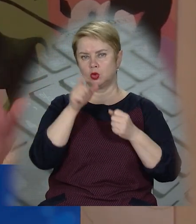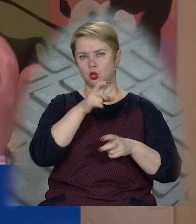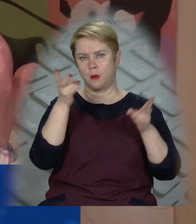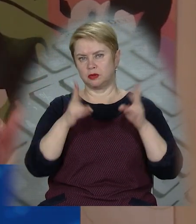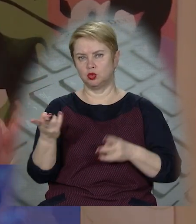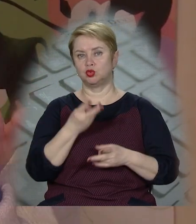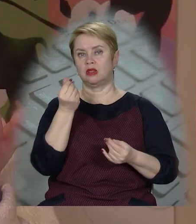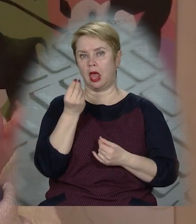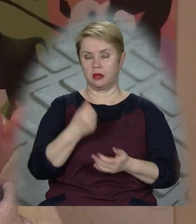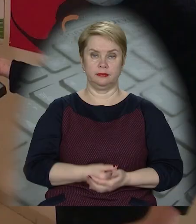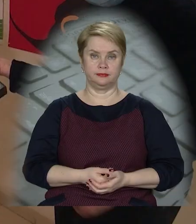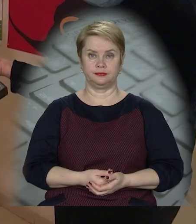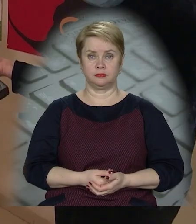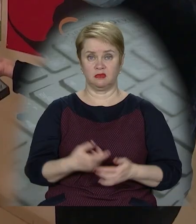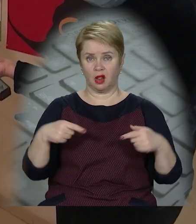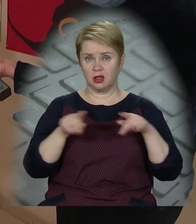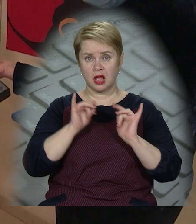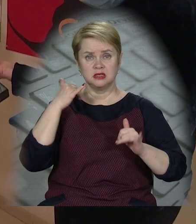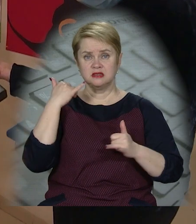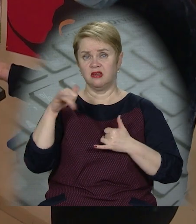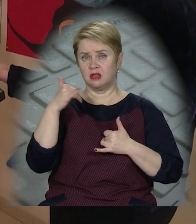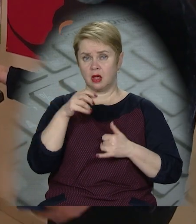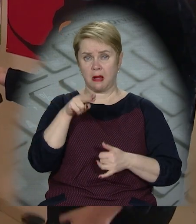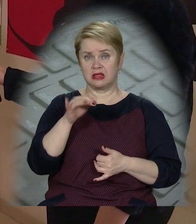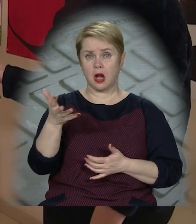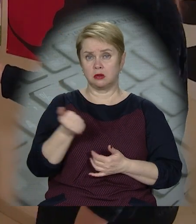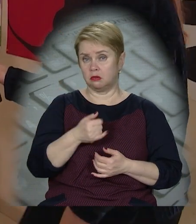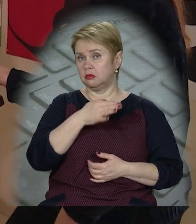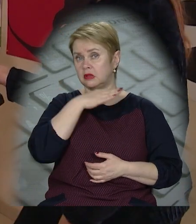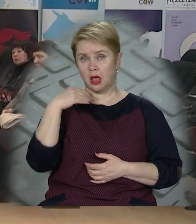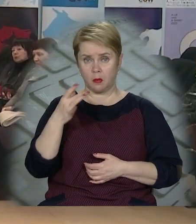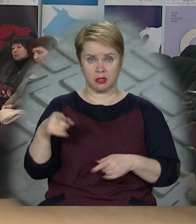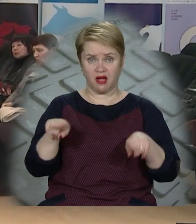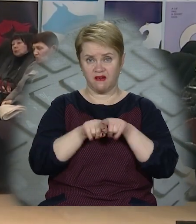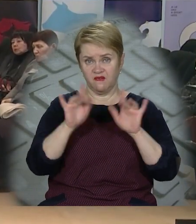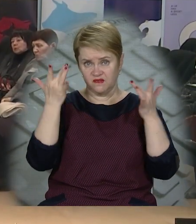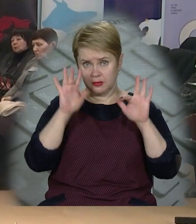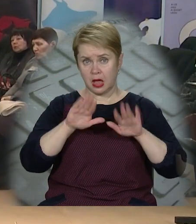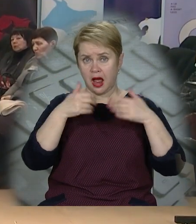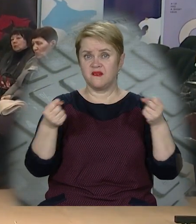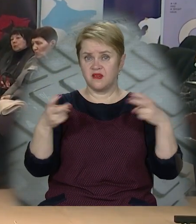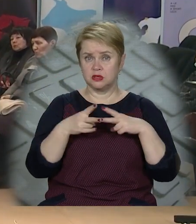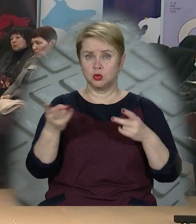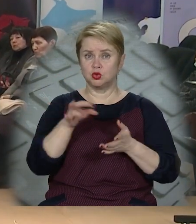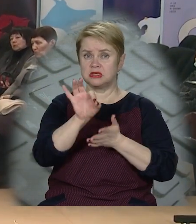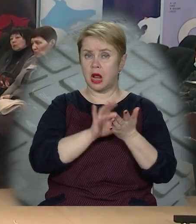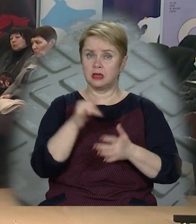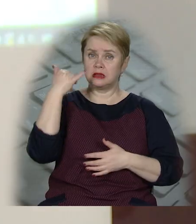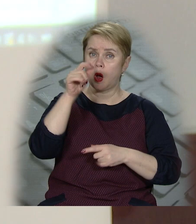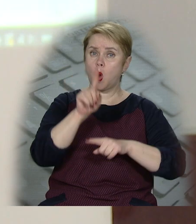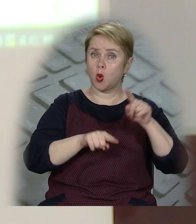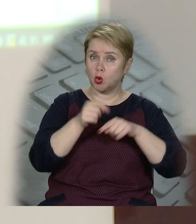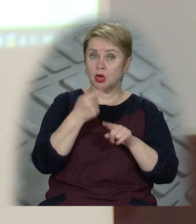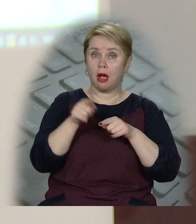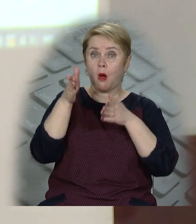пострадали, потрібні гроші. Таких дзвінків пані Тетяна отримувала декілька. В подібних випадках радять фахівці слід одразу телефонувати